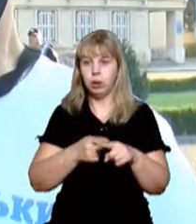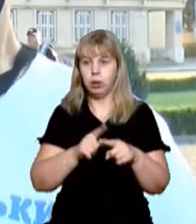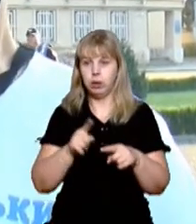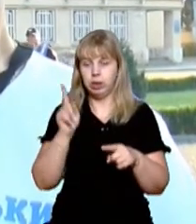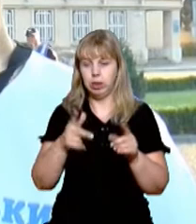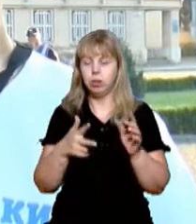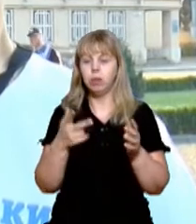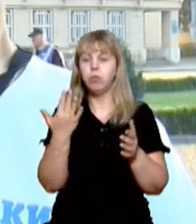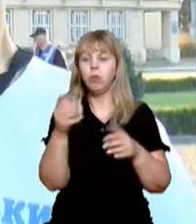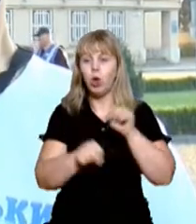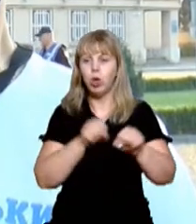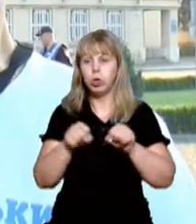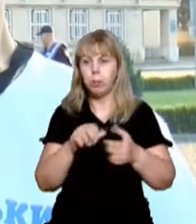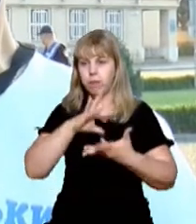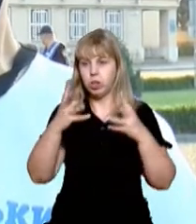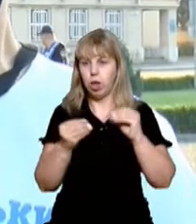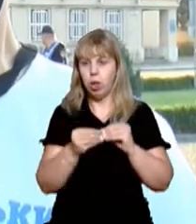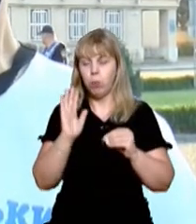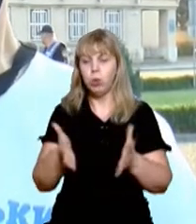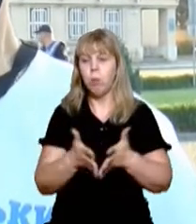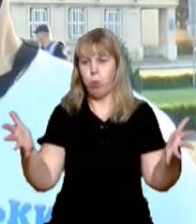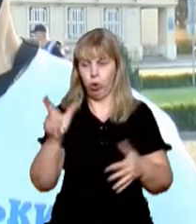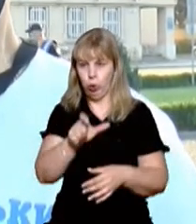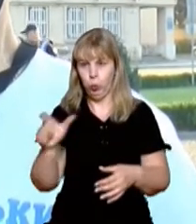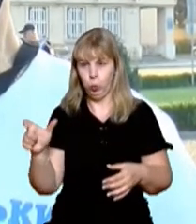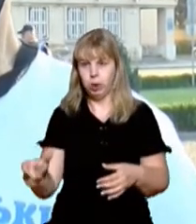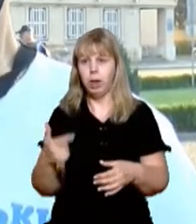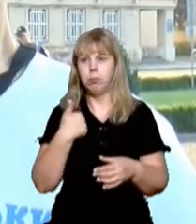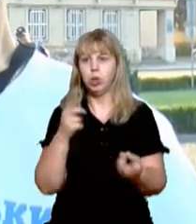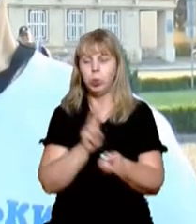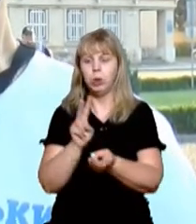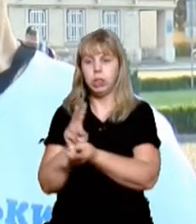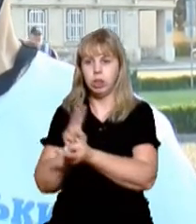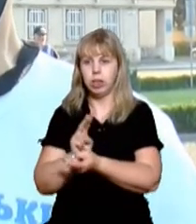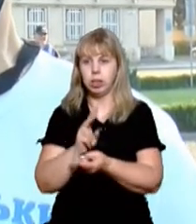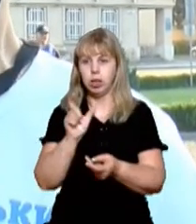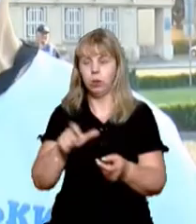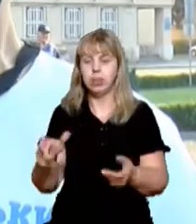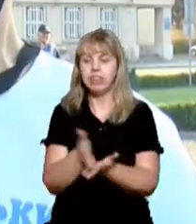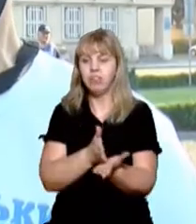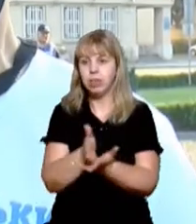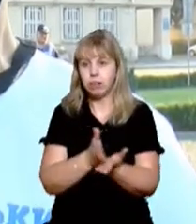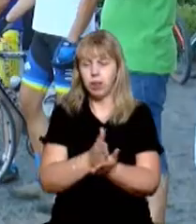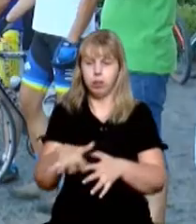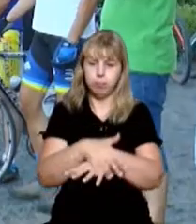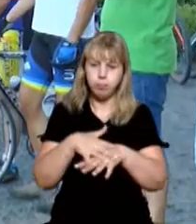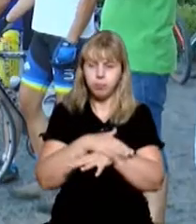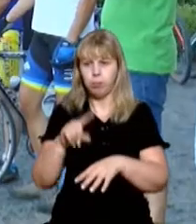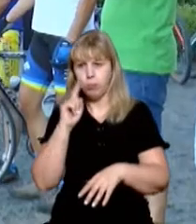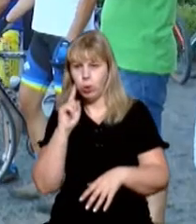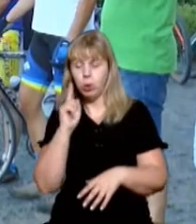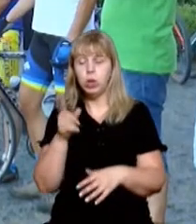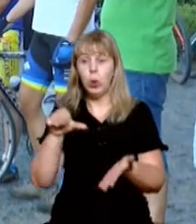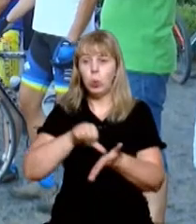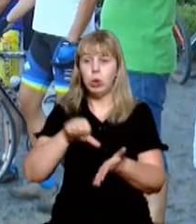тільки велосипедистів, а загалом буде набагато більше людей. Ми будемо зустрічатися з ветеранами, громадськістю, з молоддю.